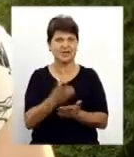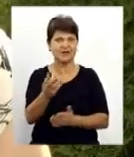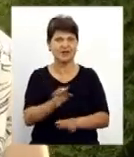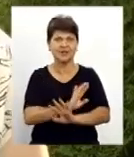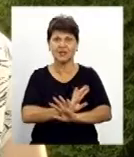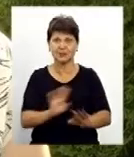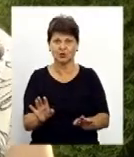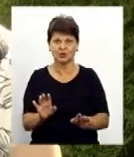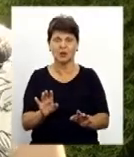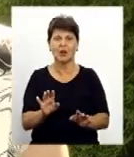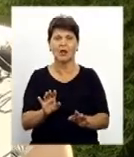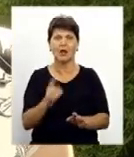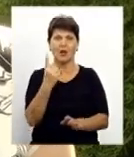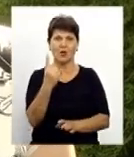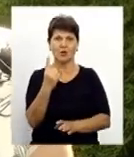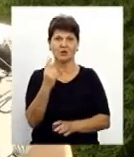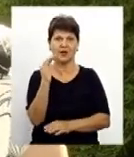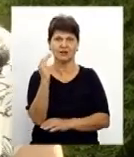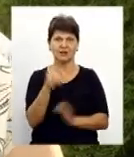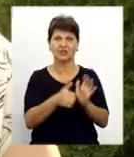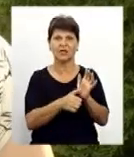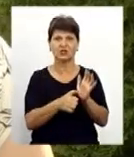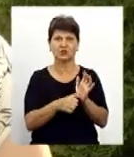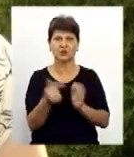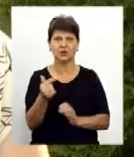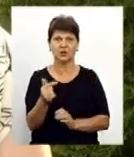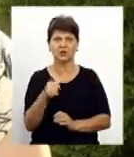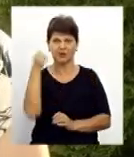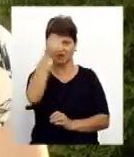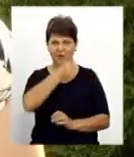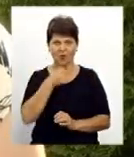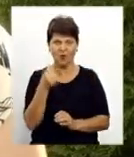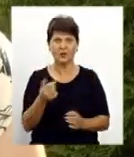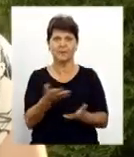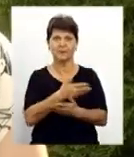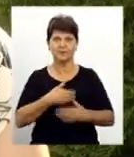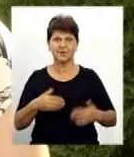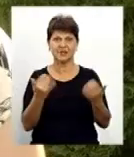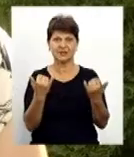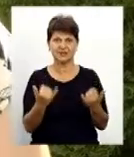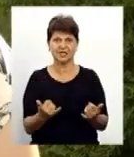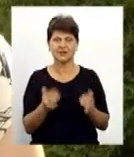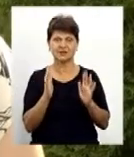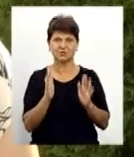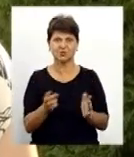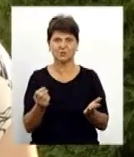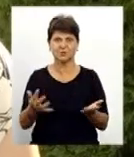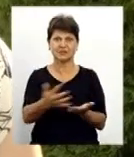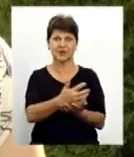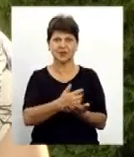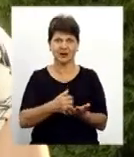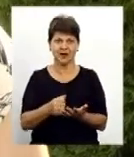600 гривень з однієї дитини на рік, ми їх зараз будемо збирати